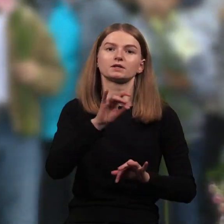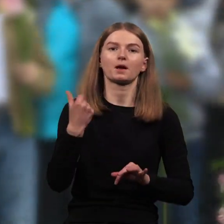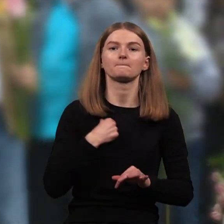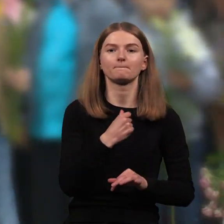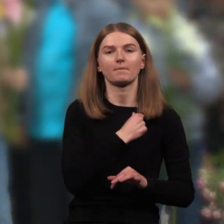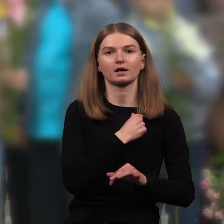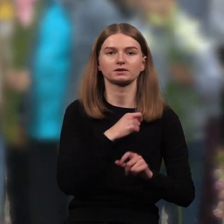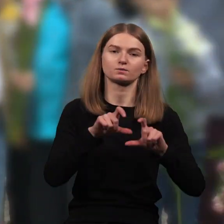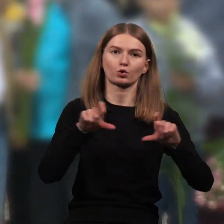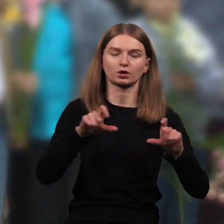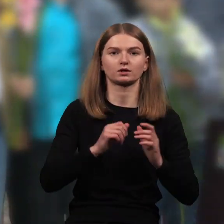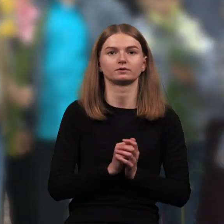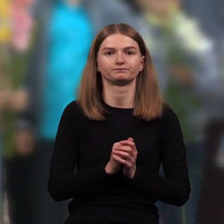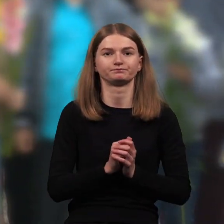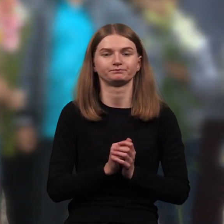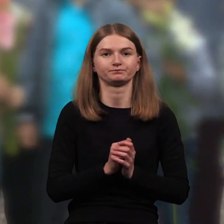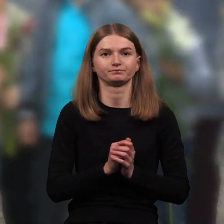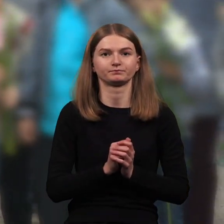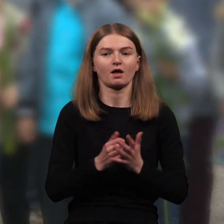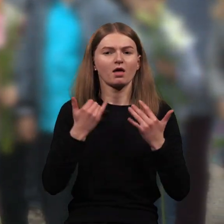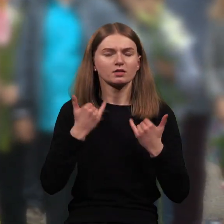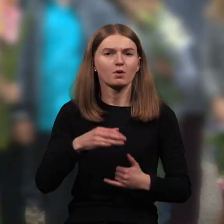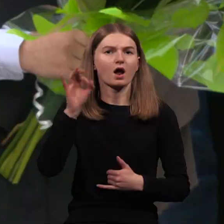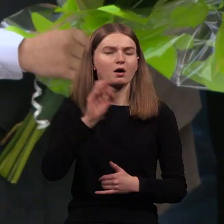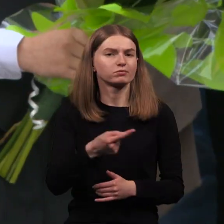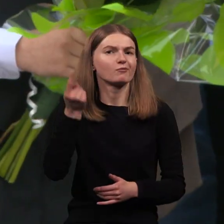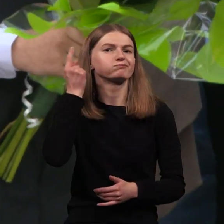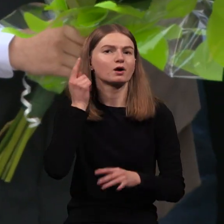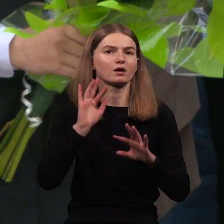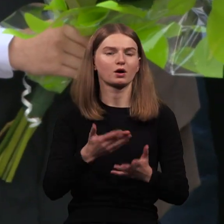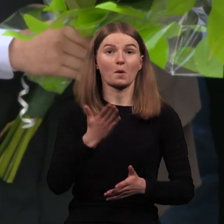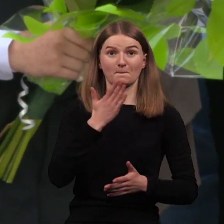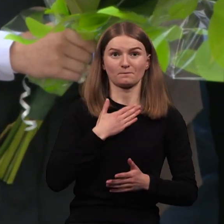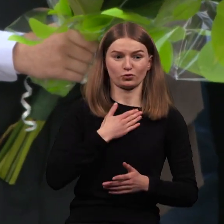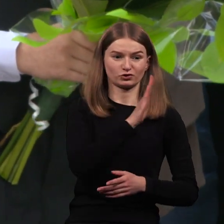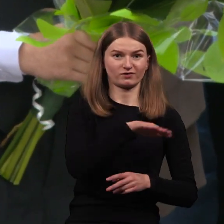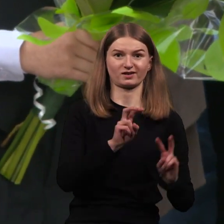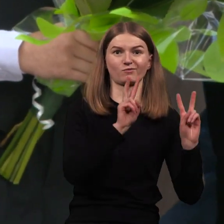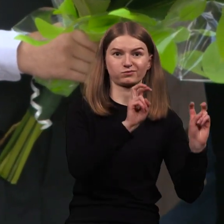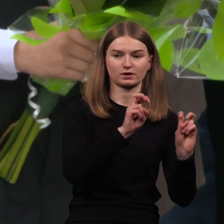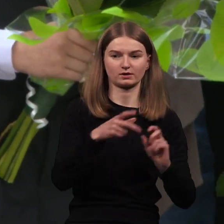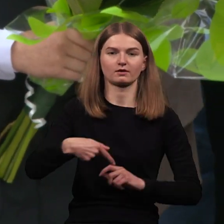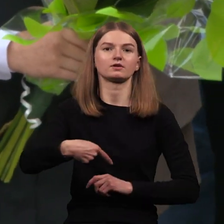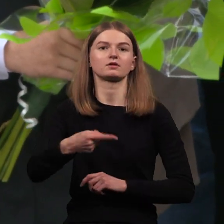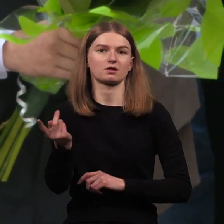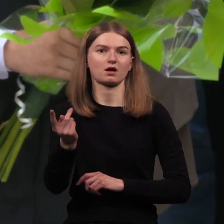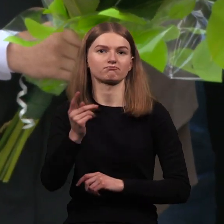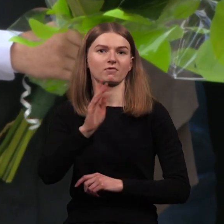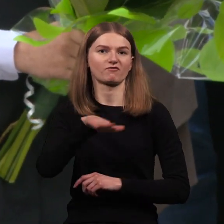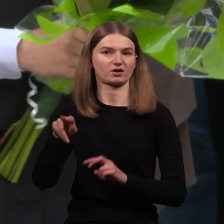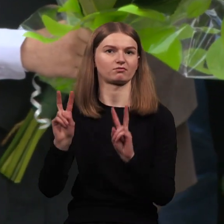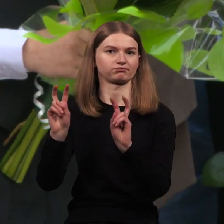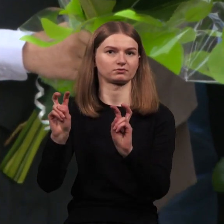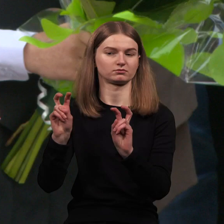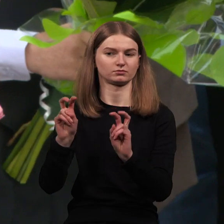prašo nerūšiuoti vaikų. Esa dabar girdimos frazės mūsų vaikai ir tie vaikai. Netik žaidžia negalia